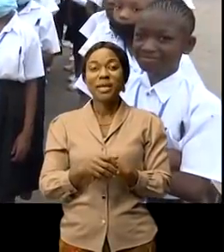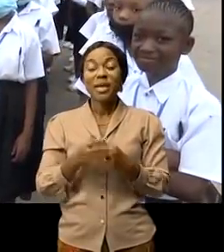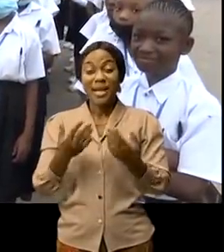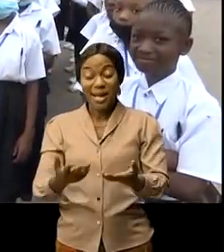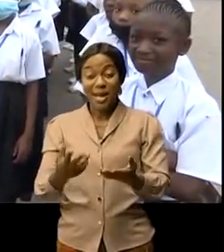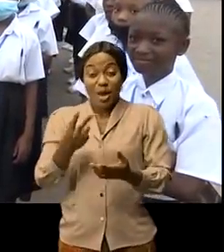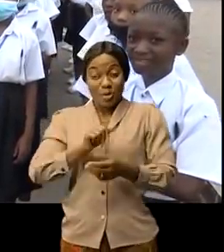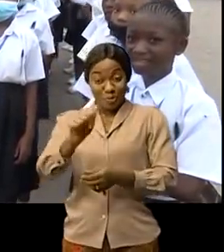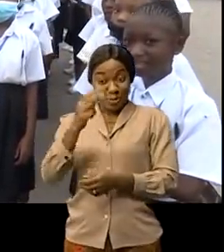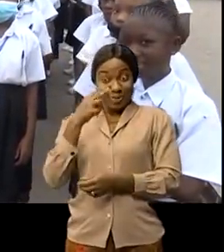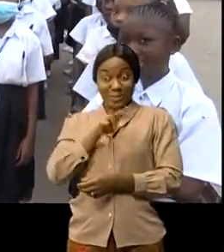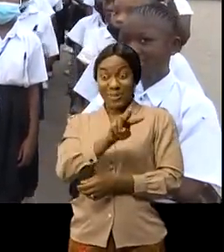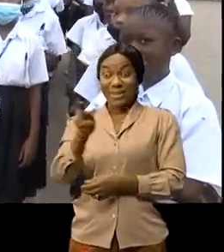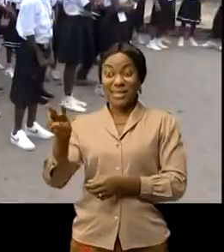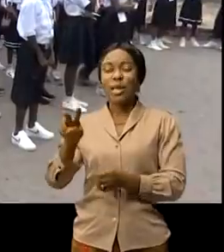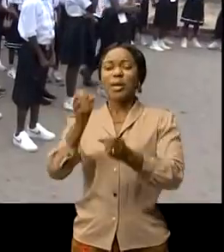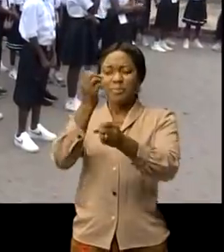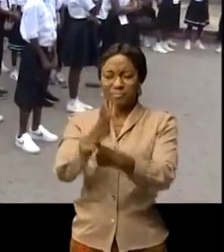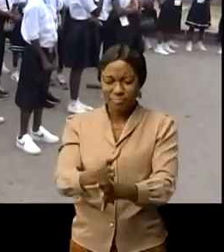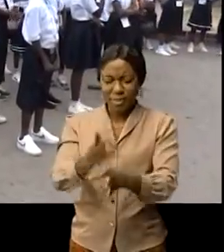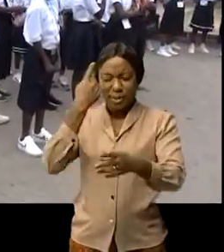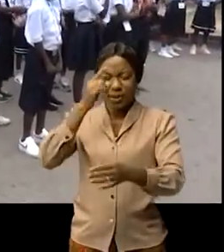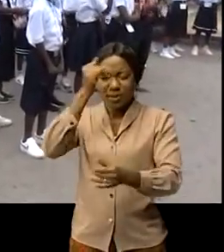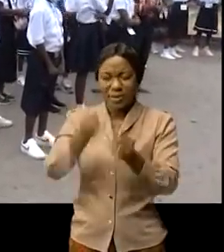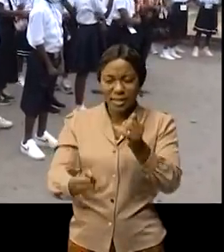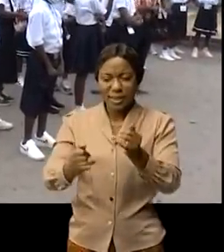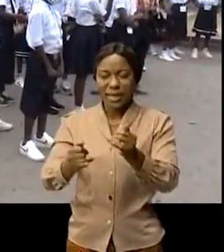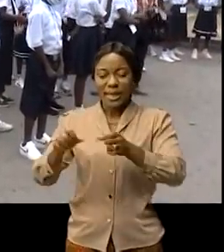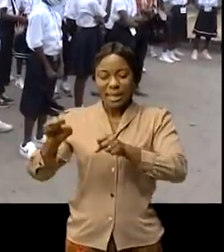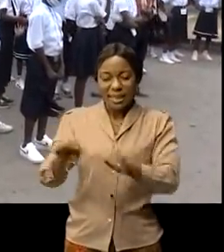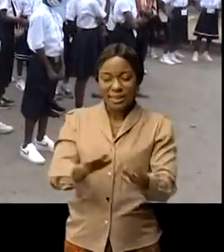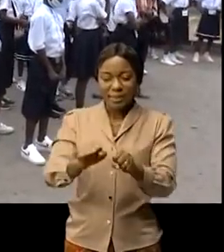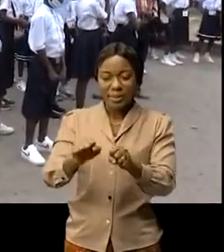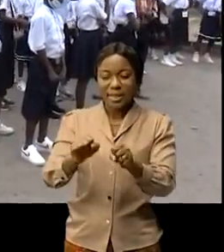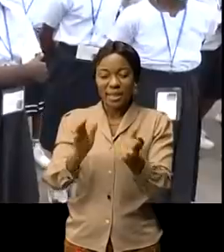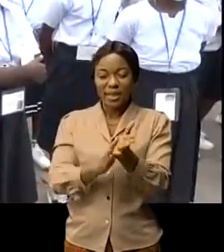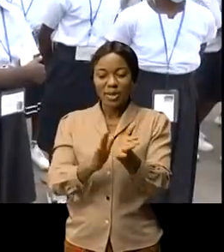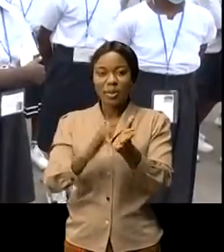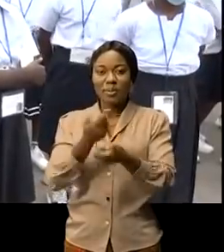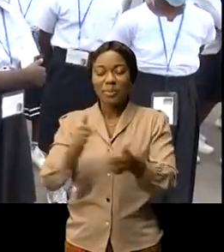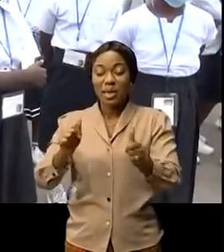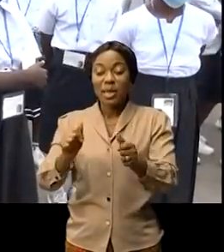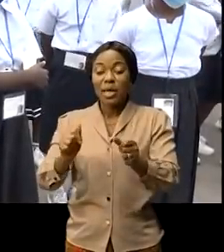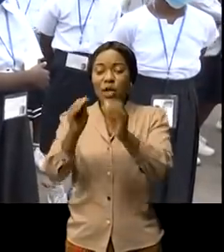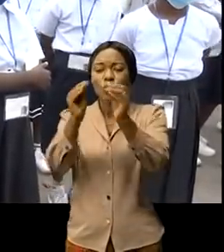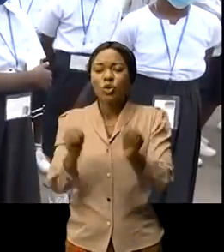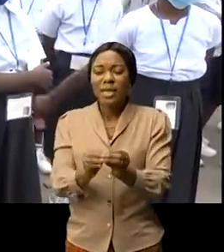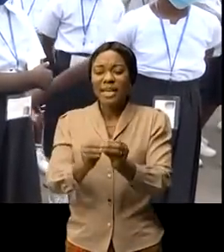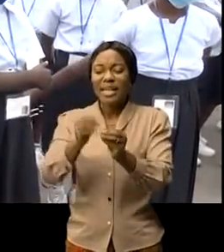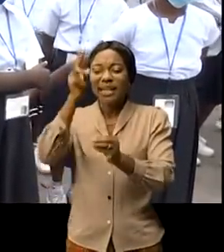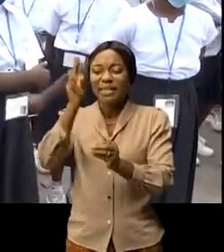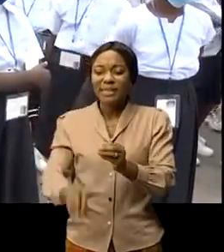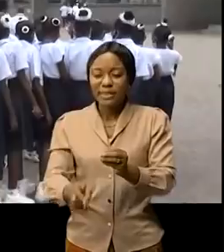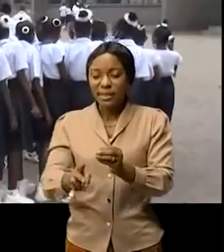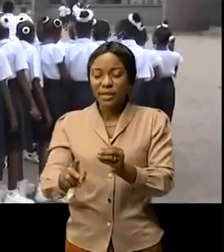visiblement sereins pour affronter les épreuves de fin d'études primaires. Au total, 2,118,493 élèves